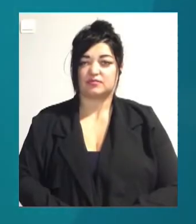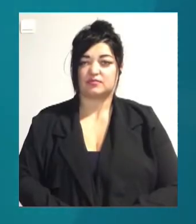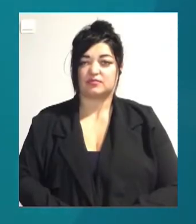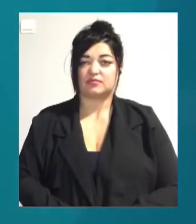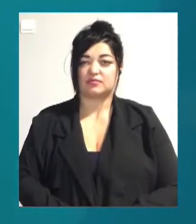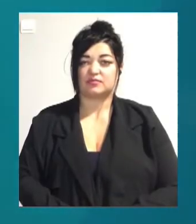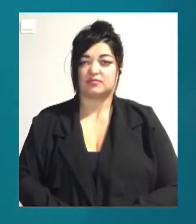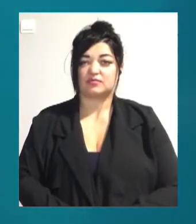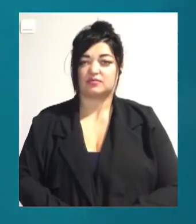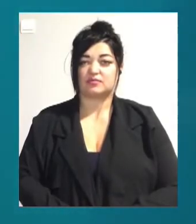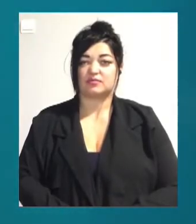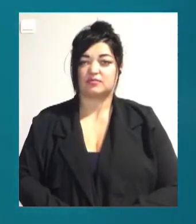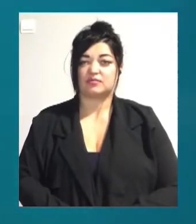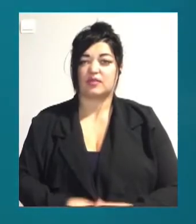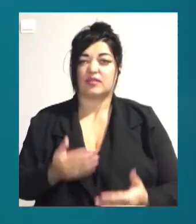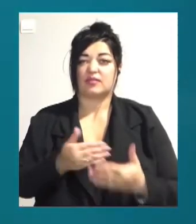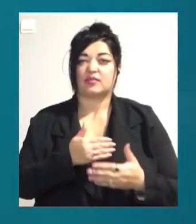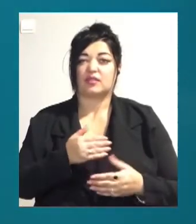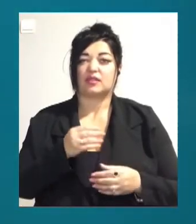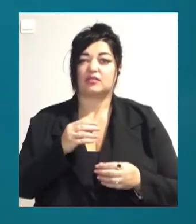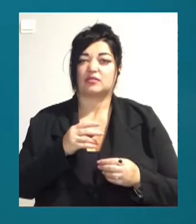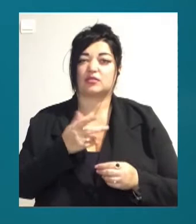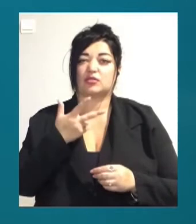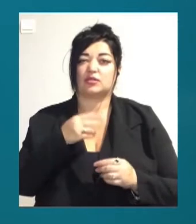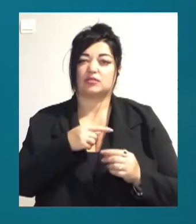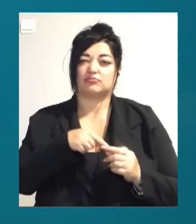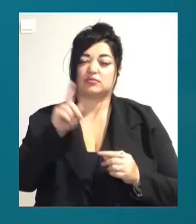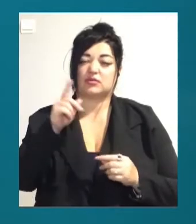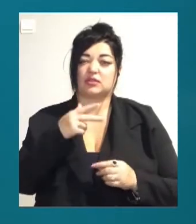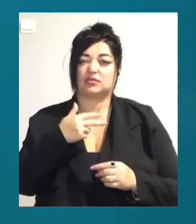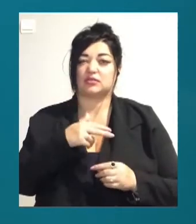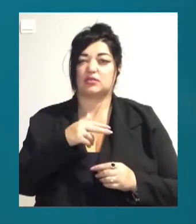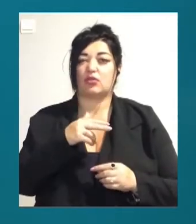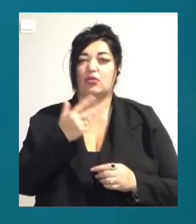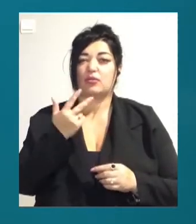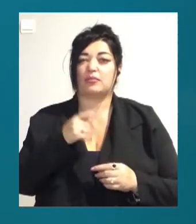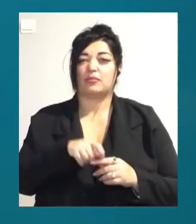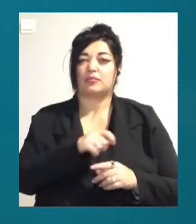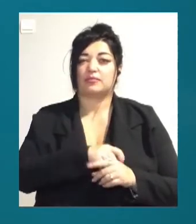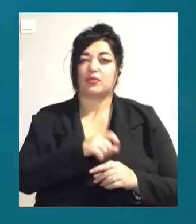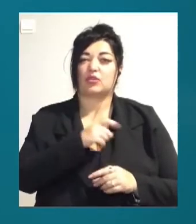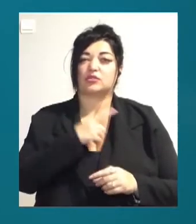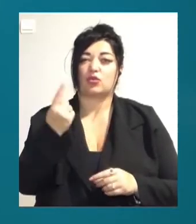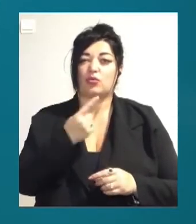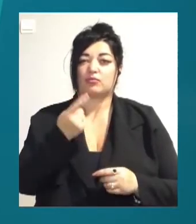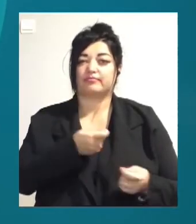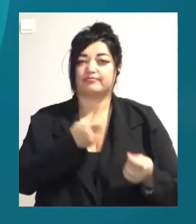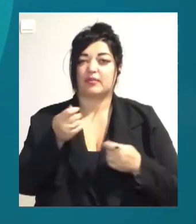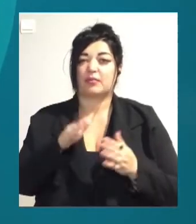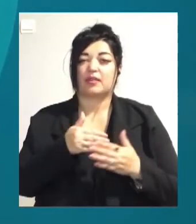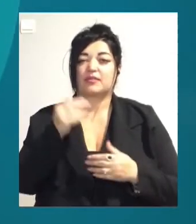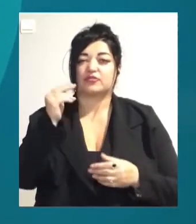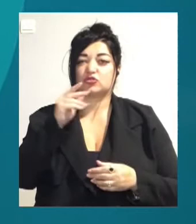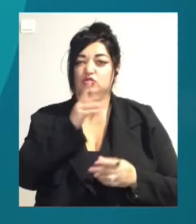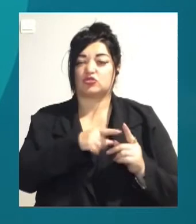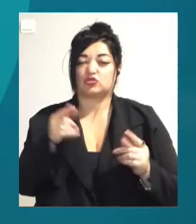53-метрову автодробину представили рятувальники ДСНС Одеської області під час навчань на тему гасіння пожеж у висотних